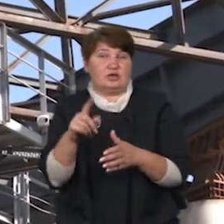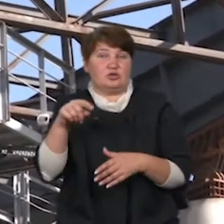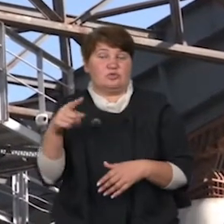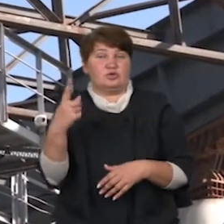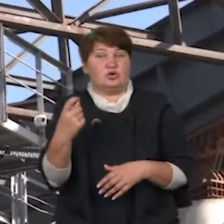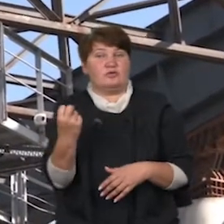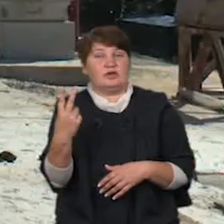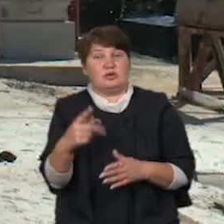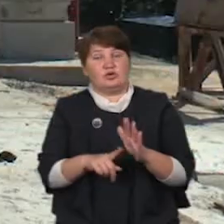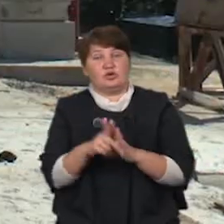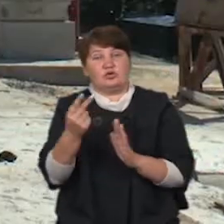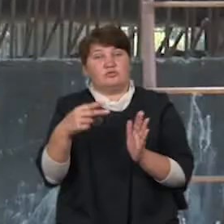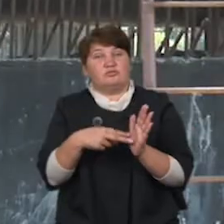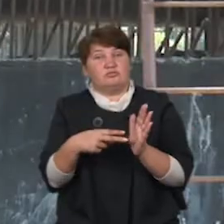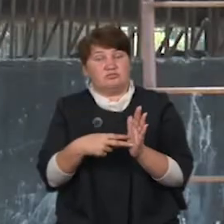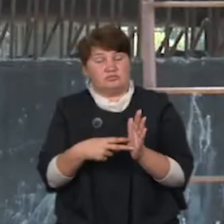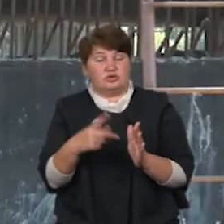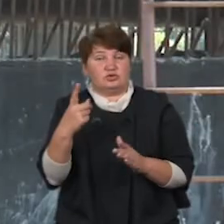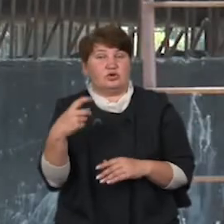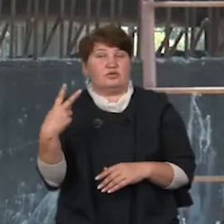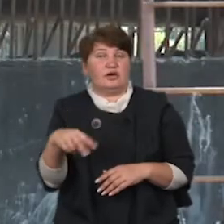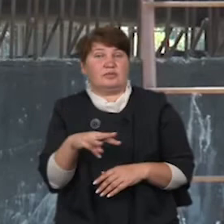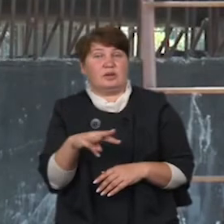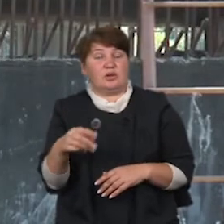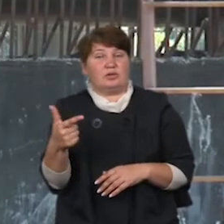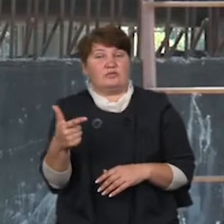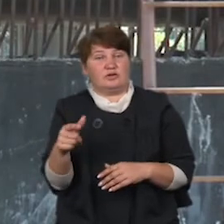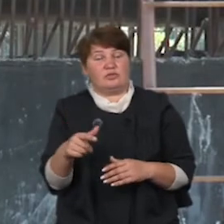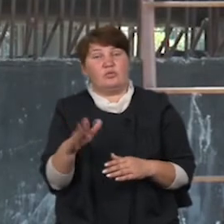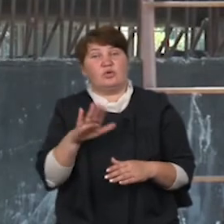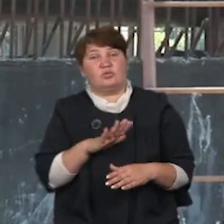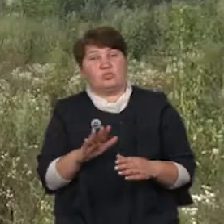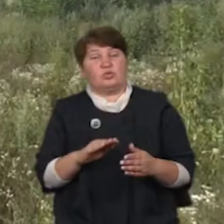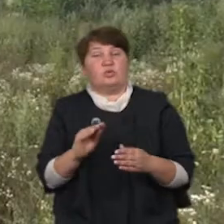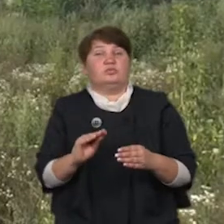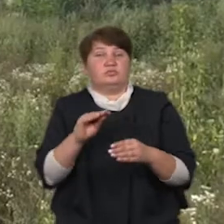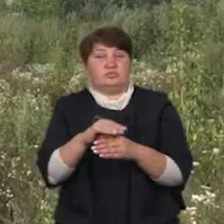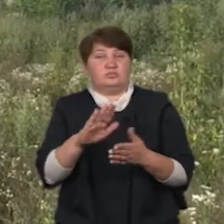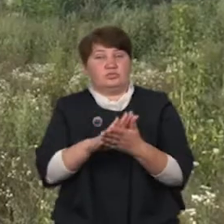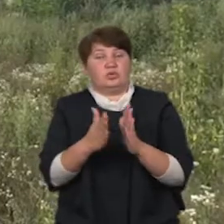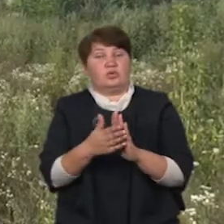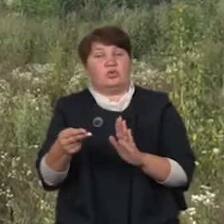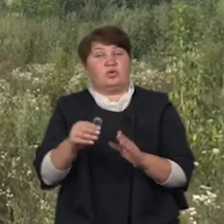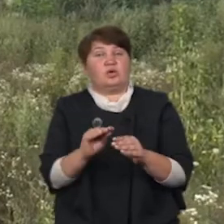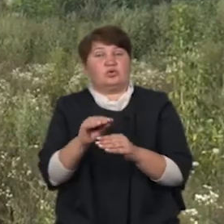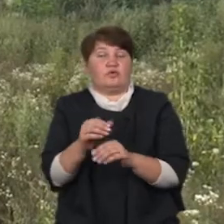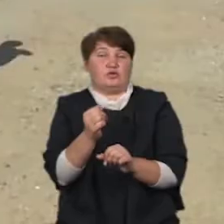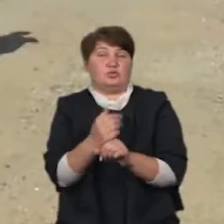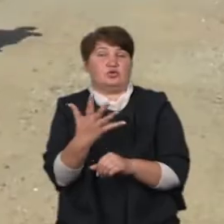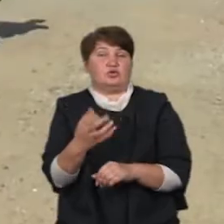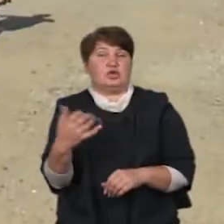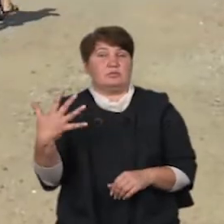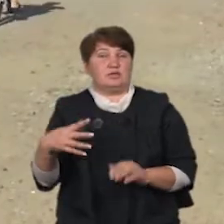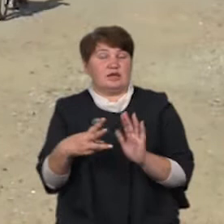Початкова вартість робіт становила 120 мільйонів гривень. Згодом було укладено угоду з підрядником на додаткові роботи ще на 58